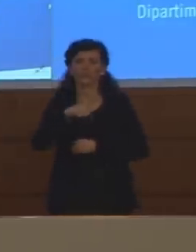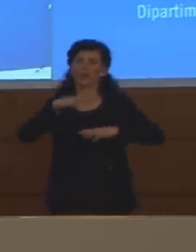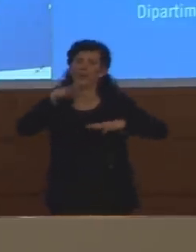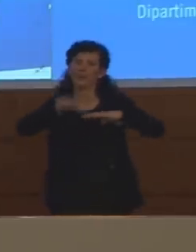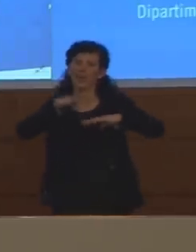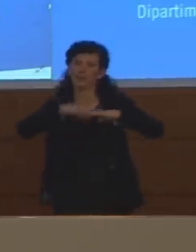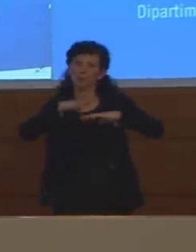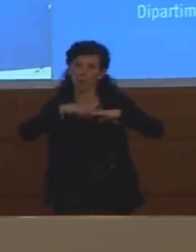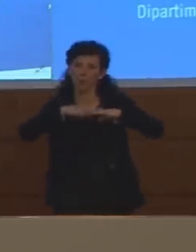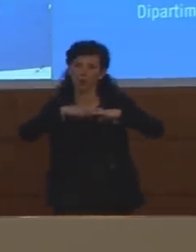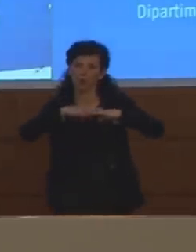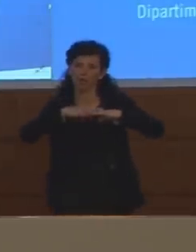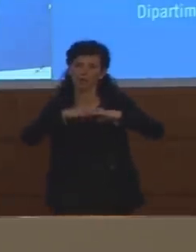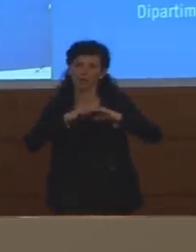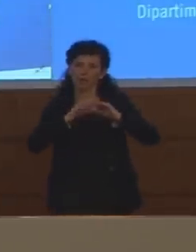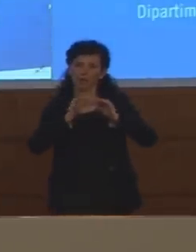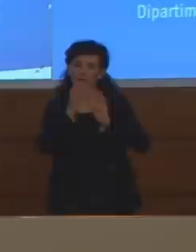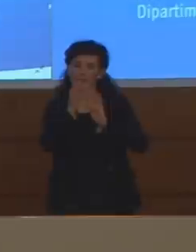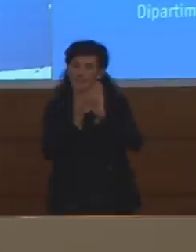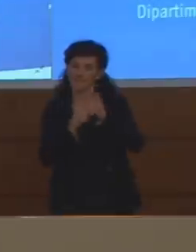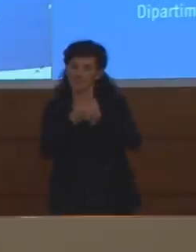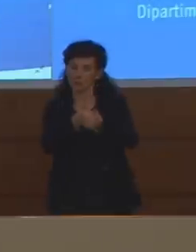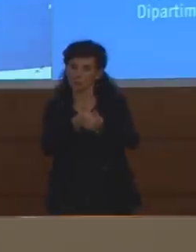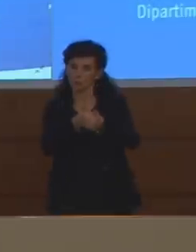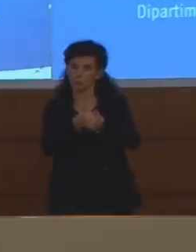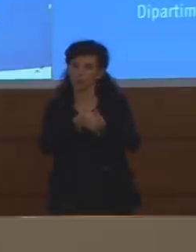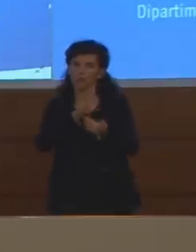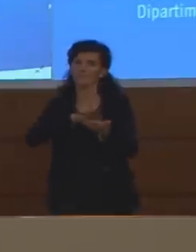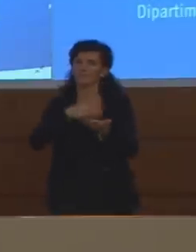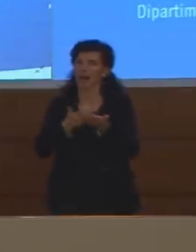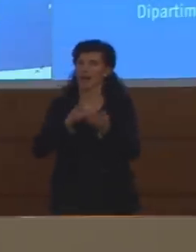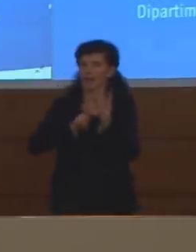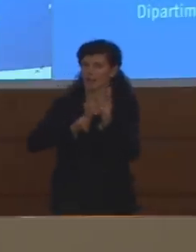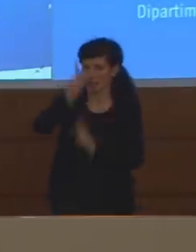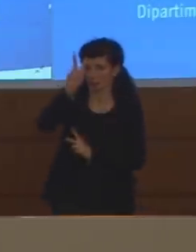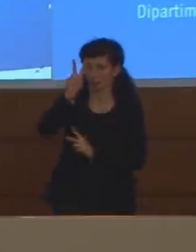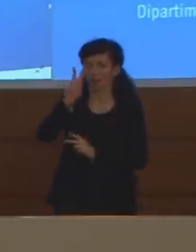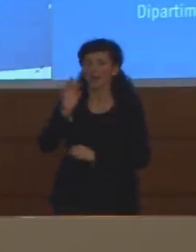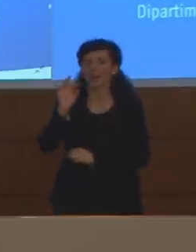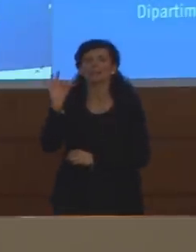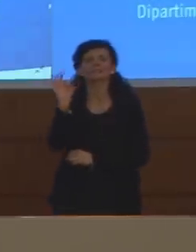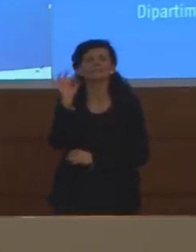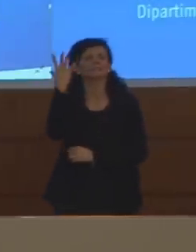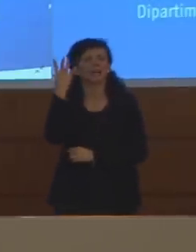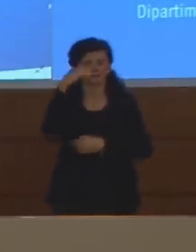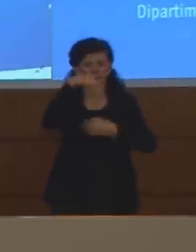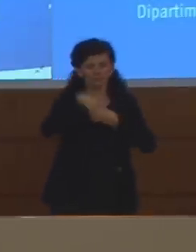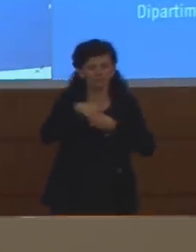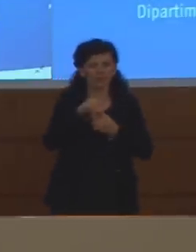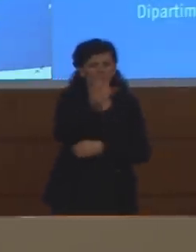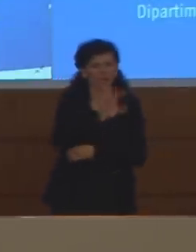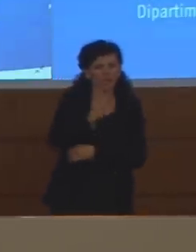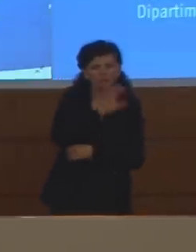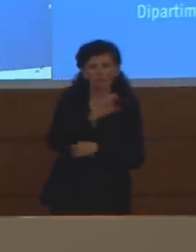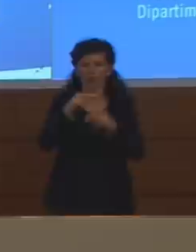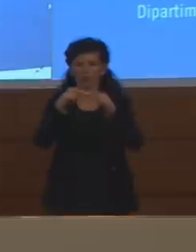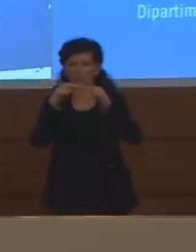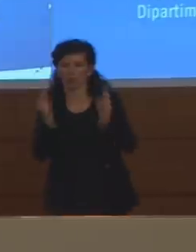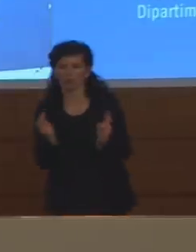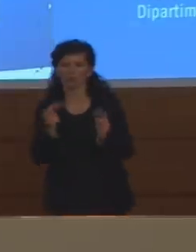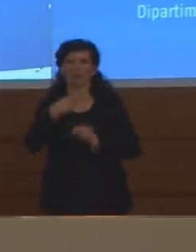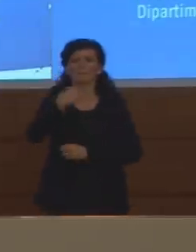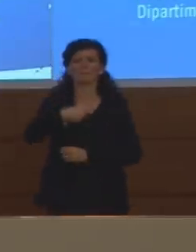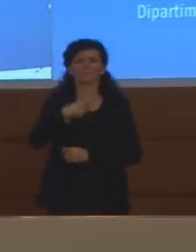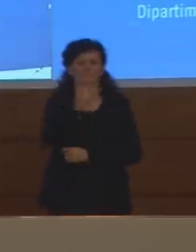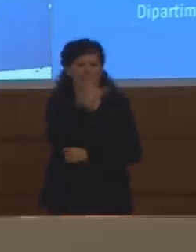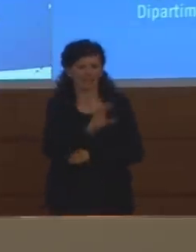misure che siano diffuse sul territorio nazionale se poi a livello regionale a livello provinciale i singoli governatori i